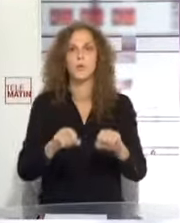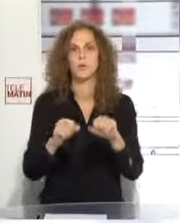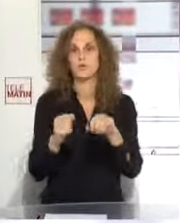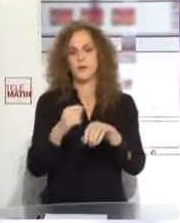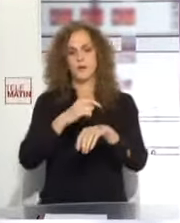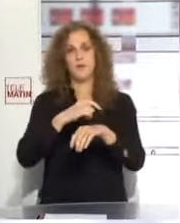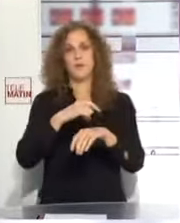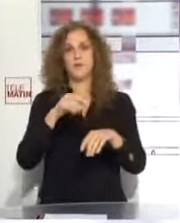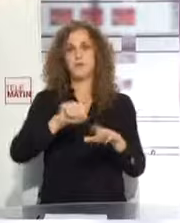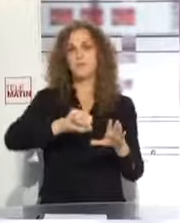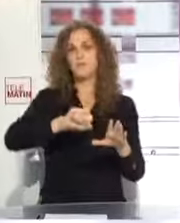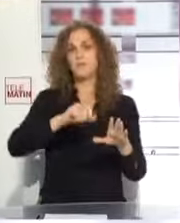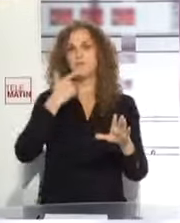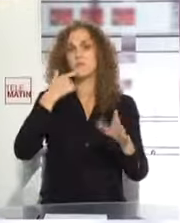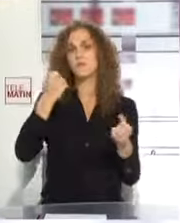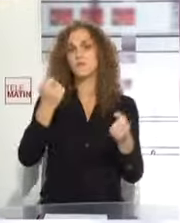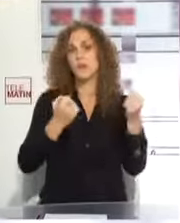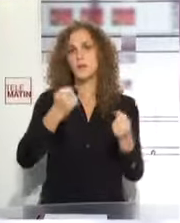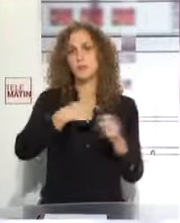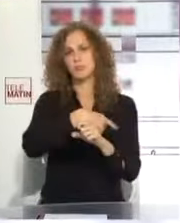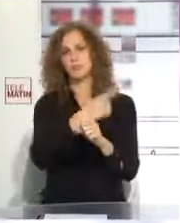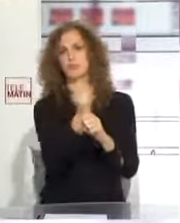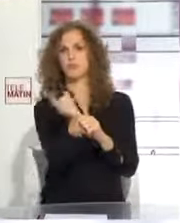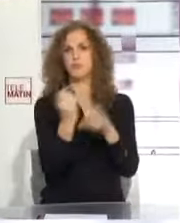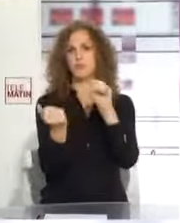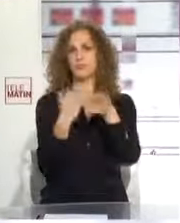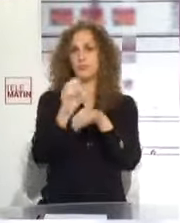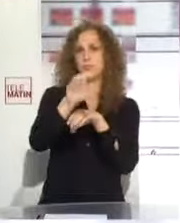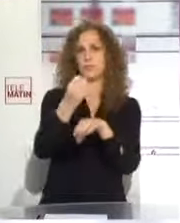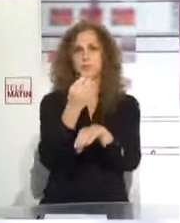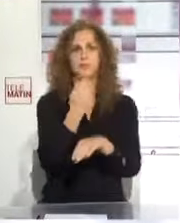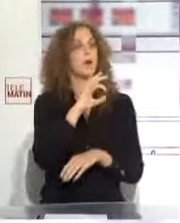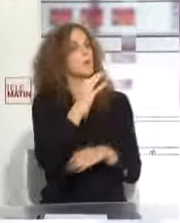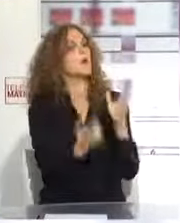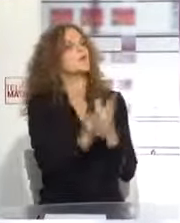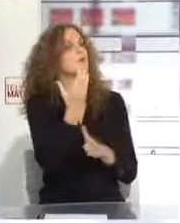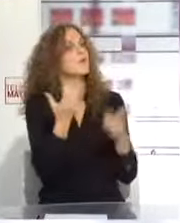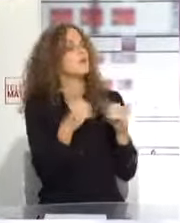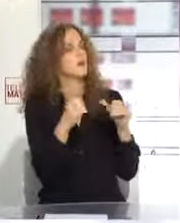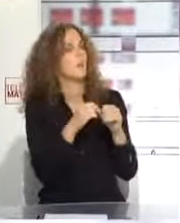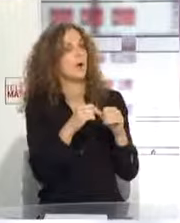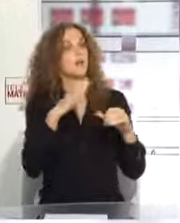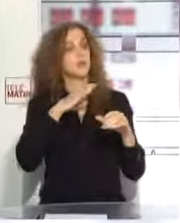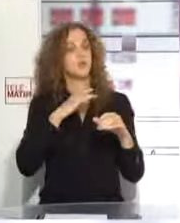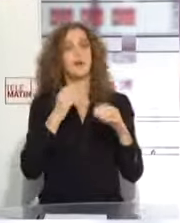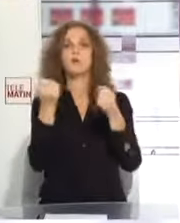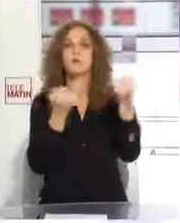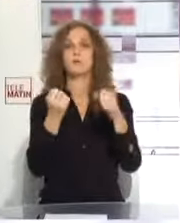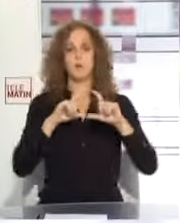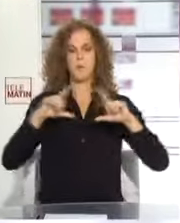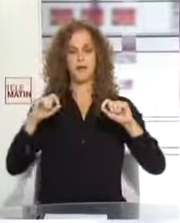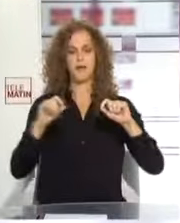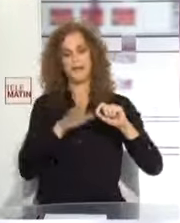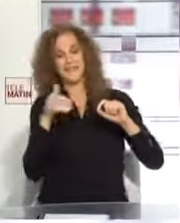qui est associée à un flash infrarouge qui se trouve en dessous et à une caméra qui est installée sur le tableau de bord. Pour l'heure, ils ne seront que 20 nouveaux